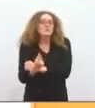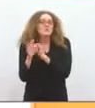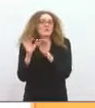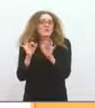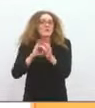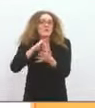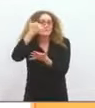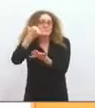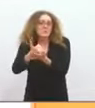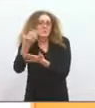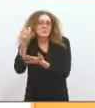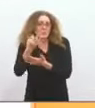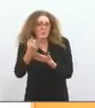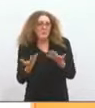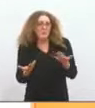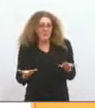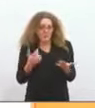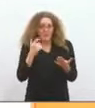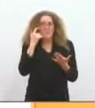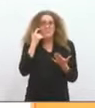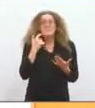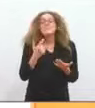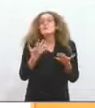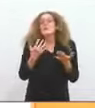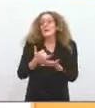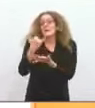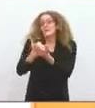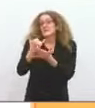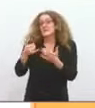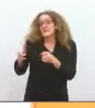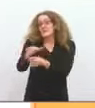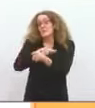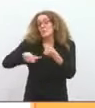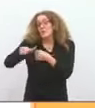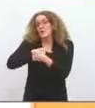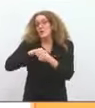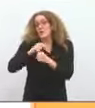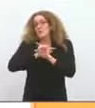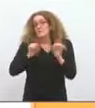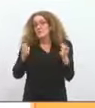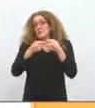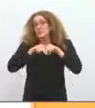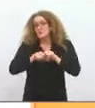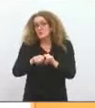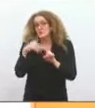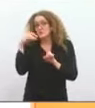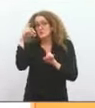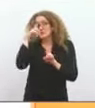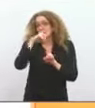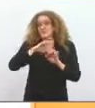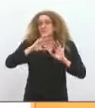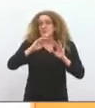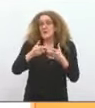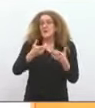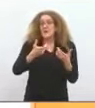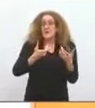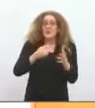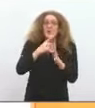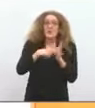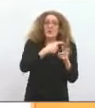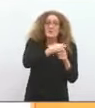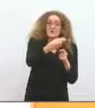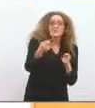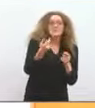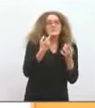Fiscalité, comme on sait, locale, qui est fondément injuste et qui est un levier très difficile pour assurer une redistribution à la différence de la fiscalité